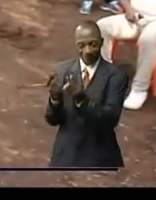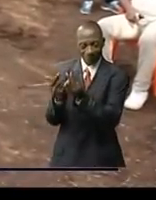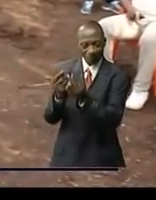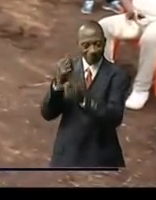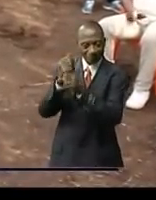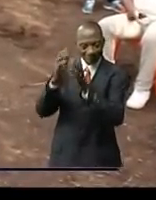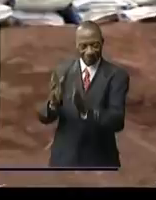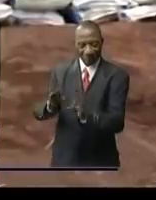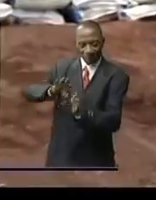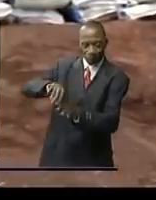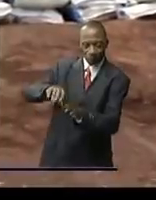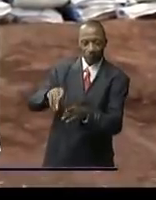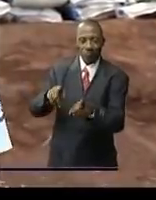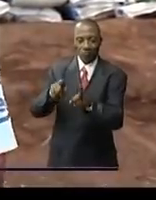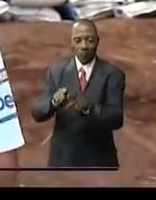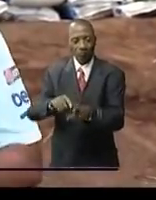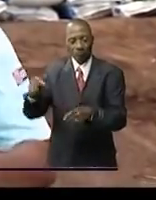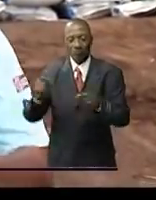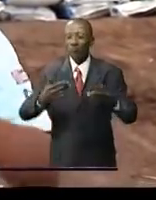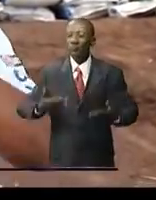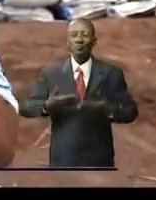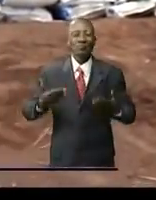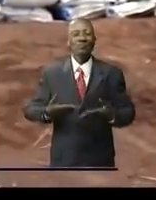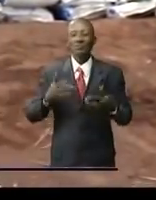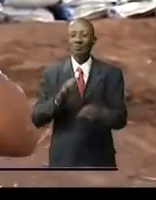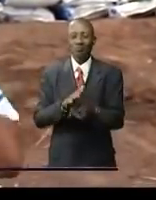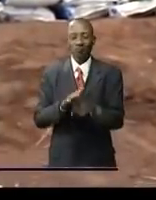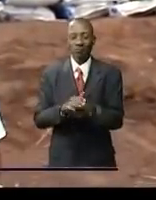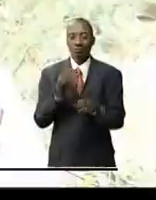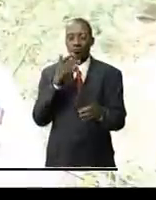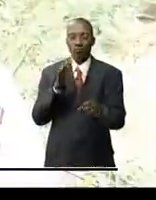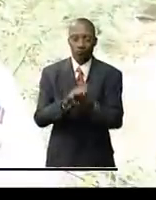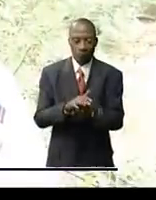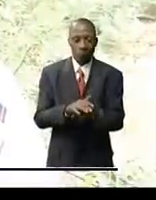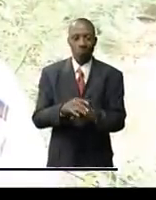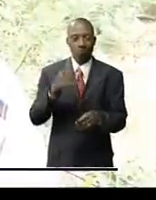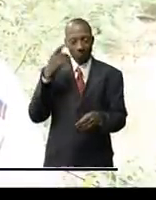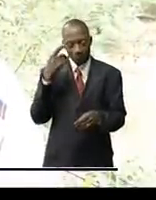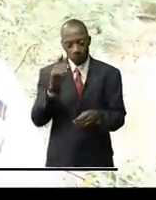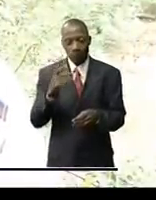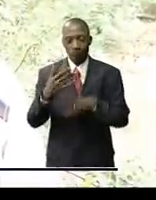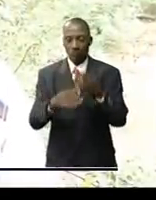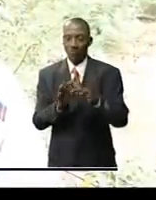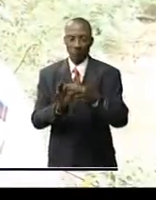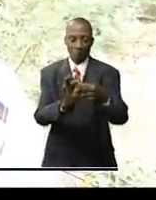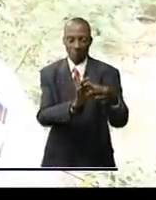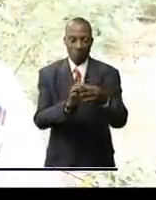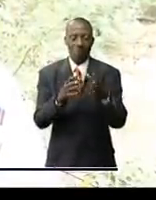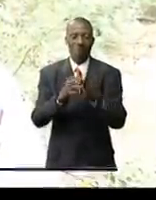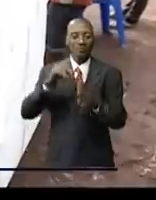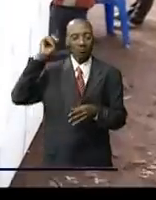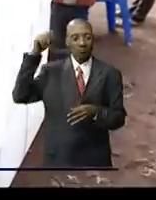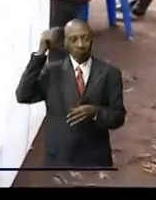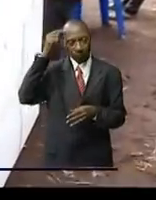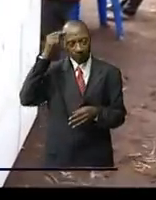qui promettent de réaliser des performances pour consolider ce partenariat avec le gouvernement. Ce sont plus de 450